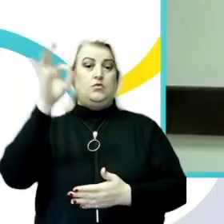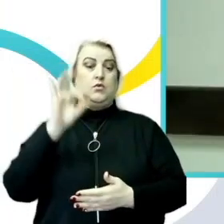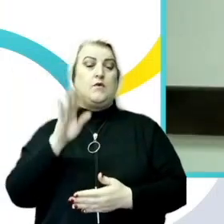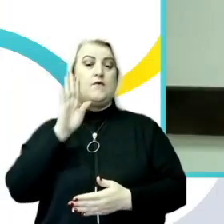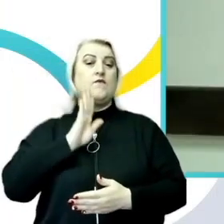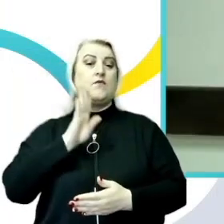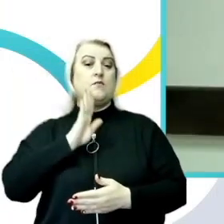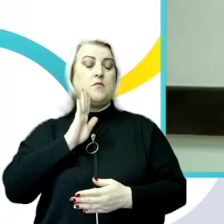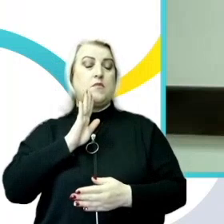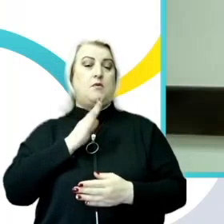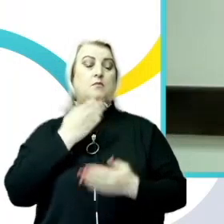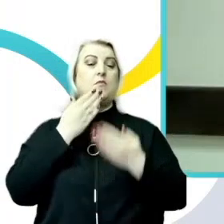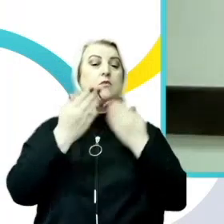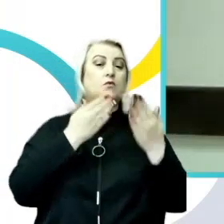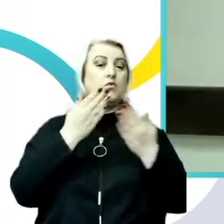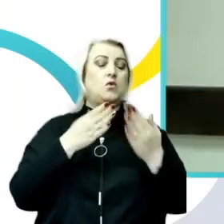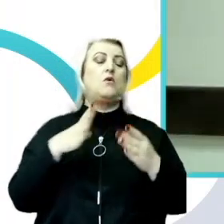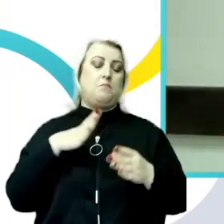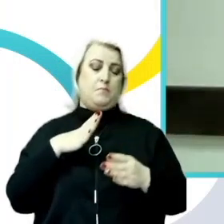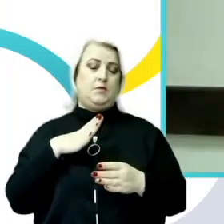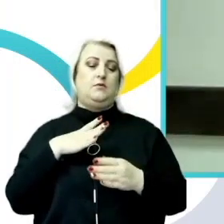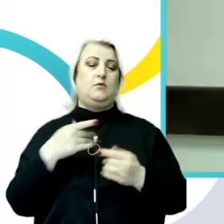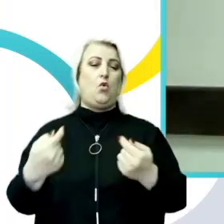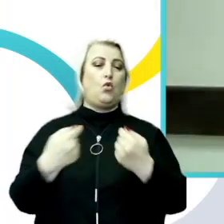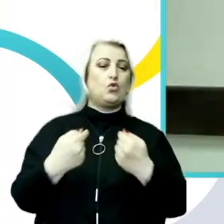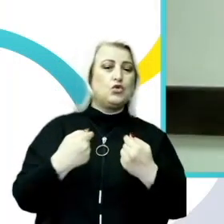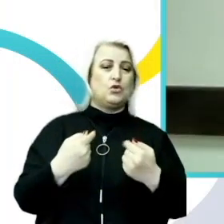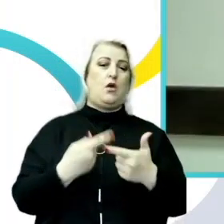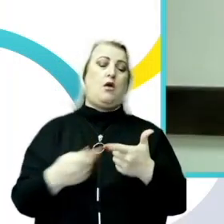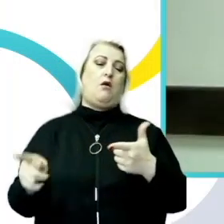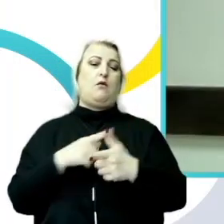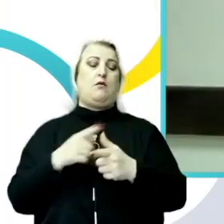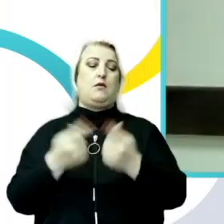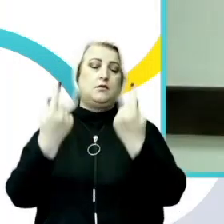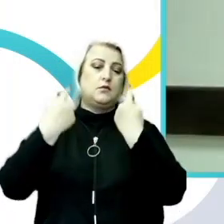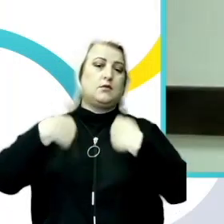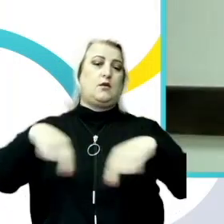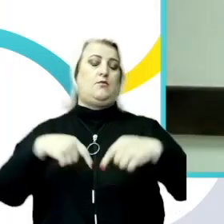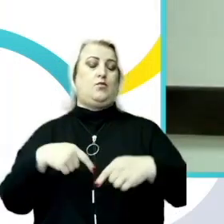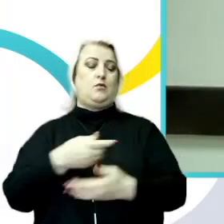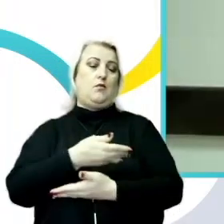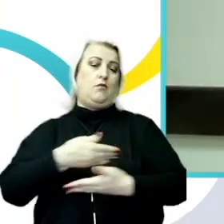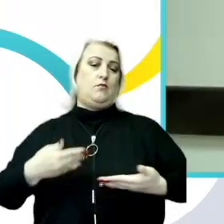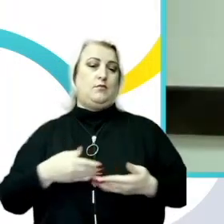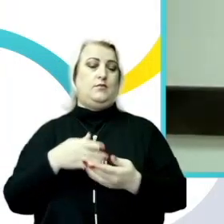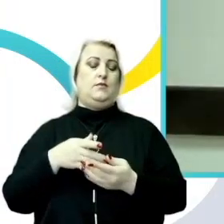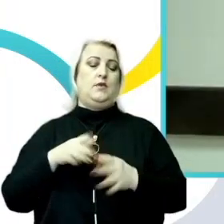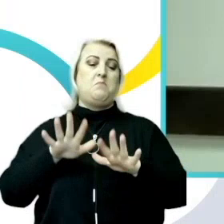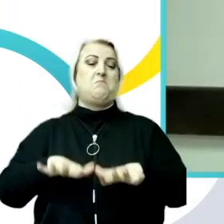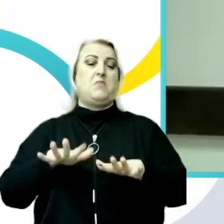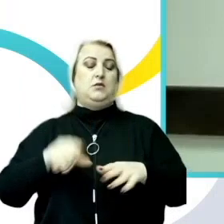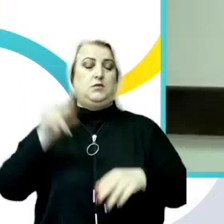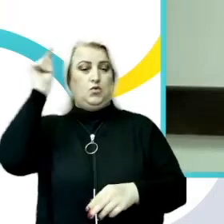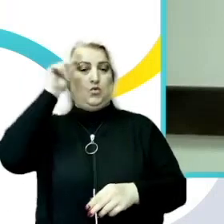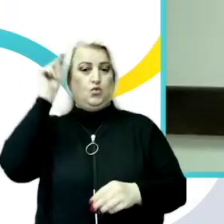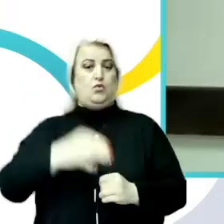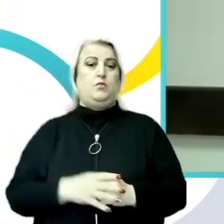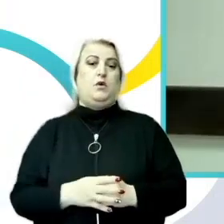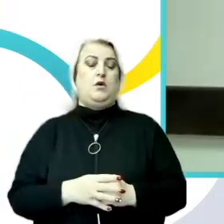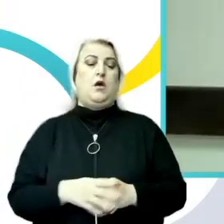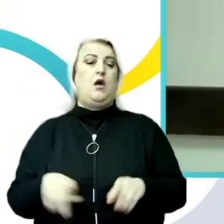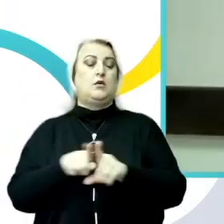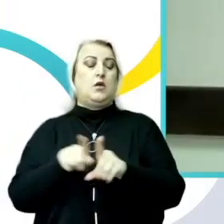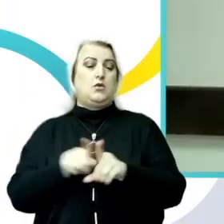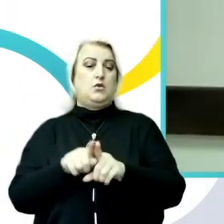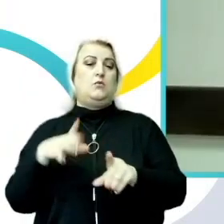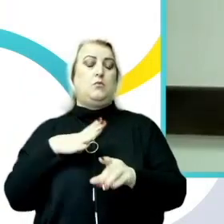agresate s-au confruntat cu aminițări sau solicitări de a întreține relații sexuale la locul de studii. Totodată datele arătau că